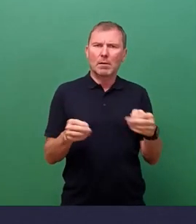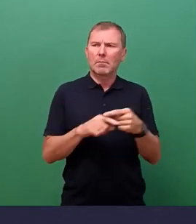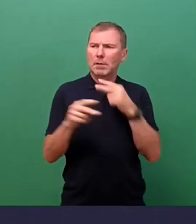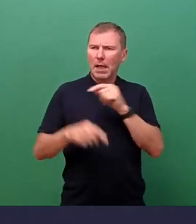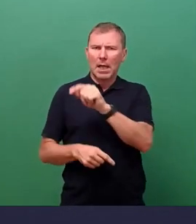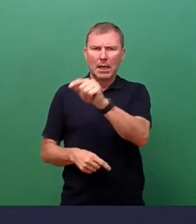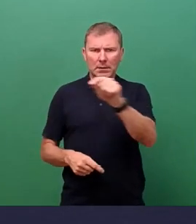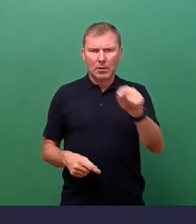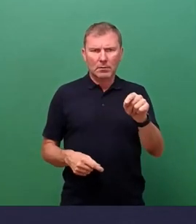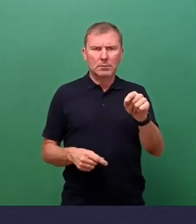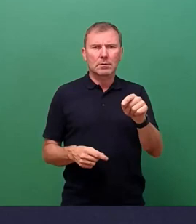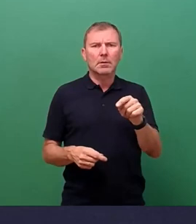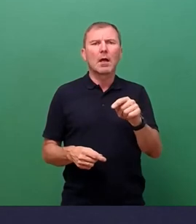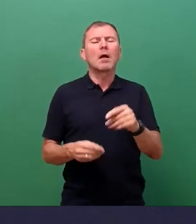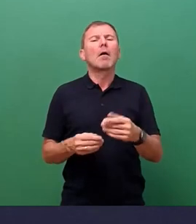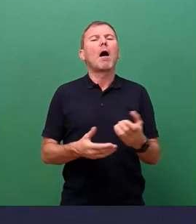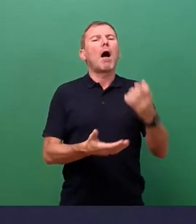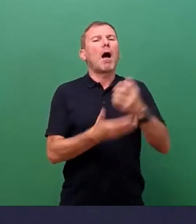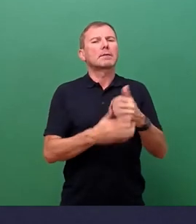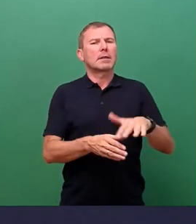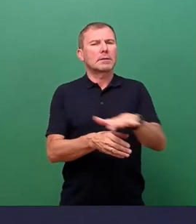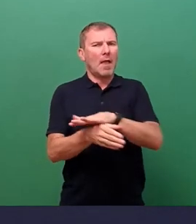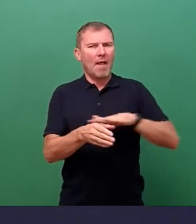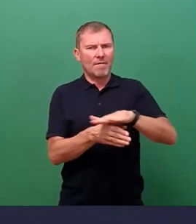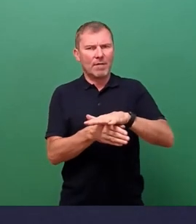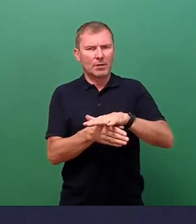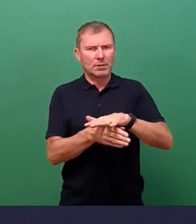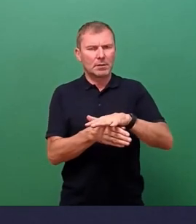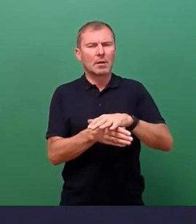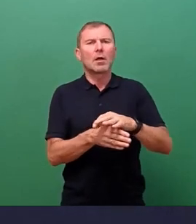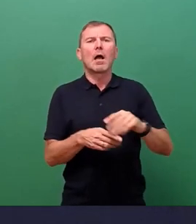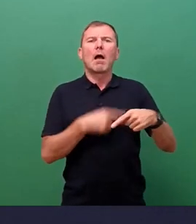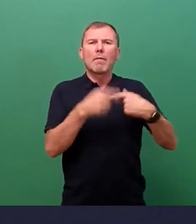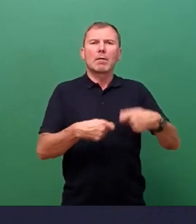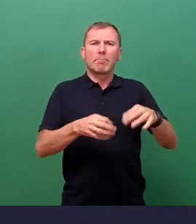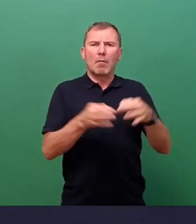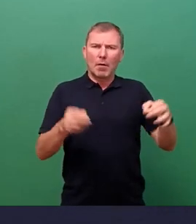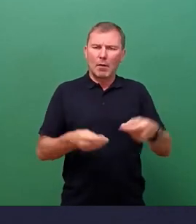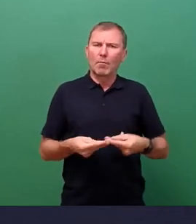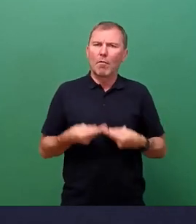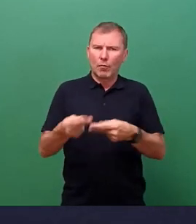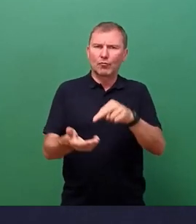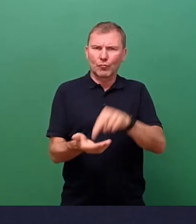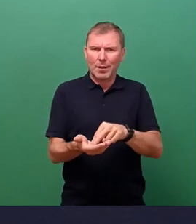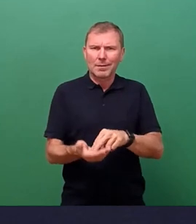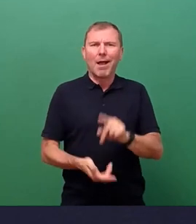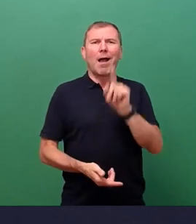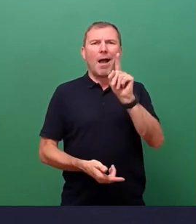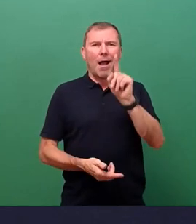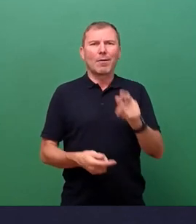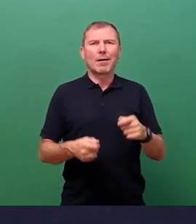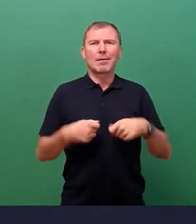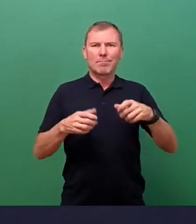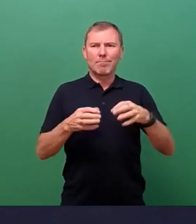besagte Ausweichflächen während der Baumaßnahme zur Verfügung zu stellen. Aber Sie haben es ja schon gesagt, der Umgriff der Baumaßnahme